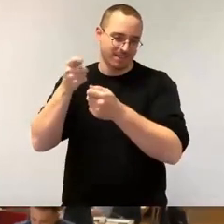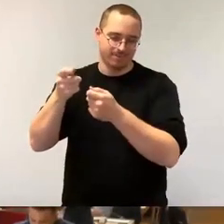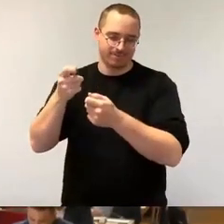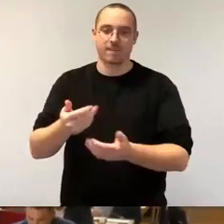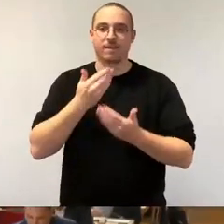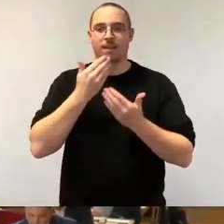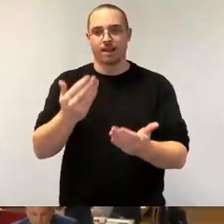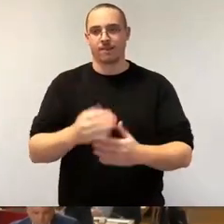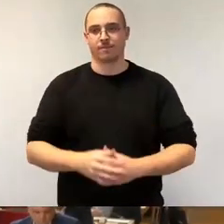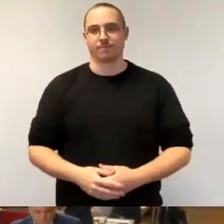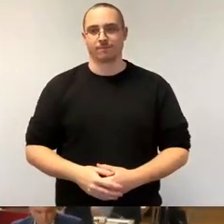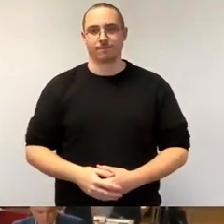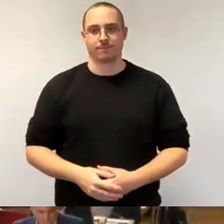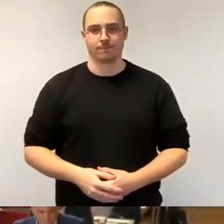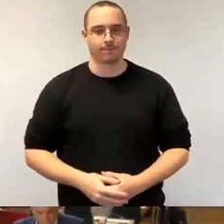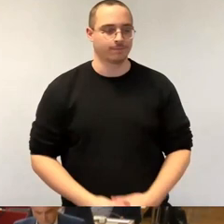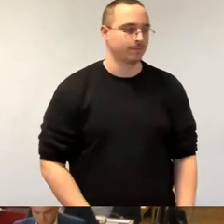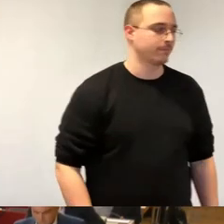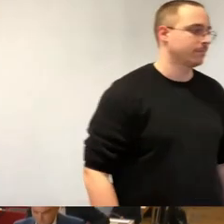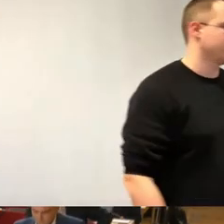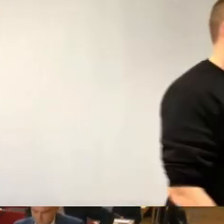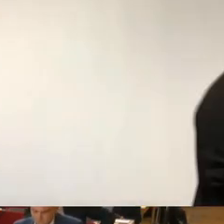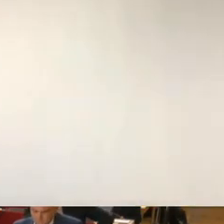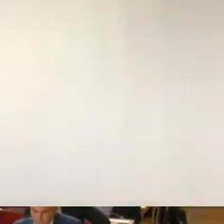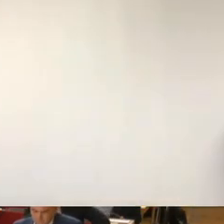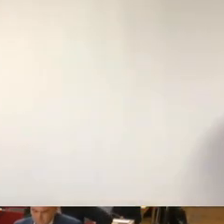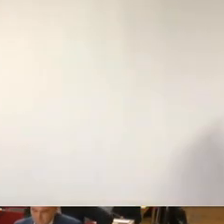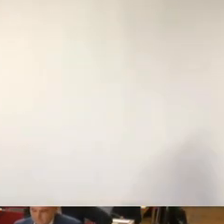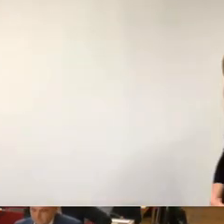So, wir setzen fort in der Fraktionsrunde. Die Linke, Frau Abel.